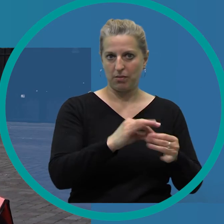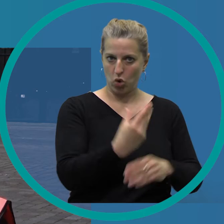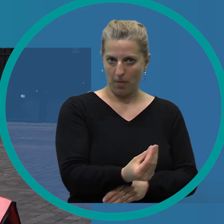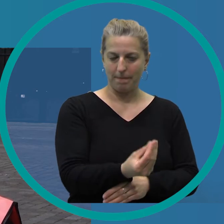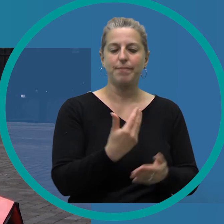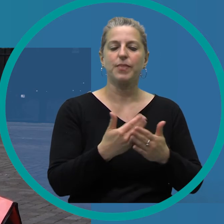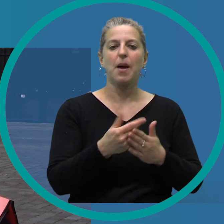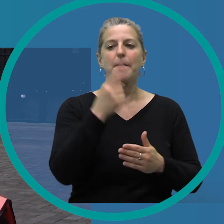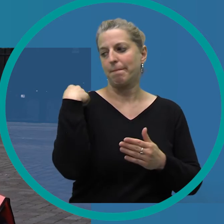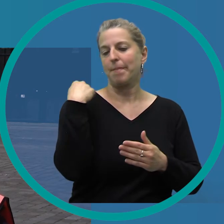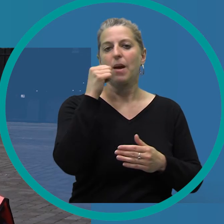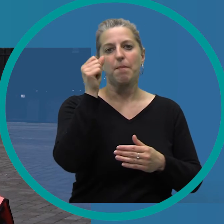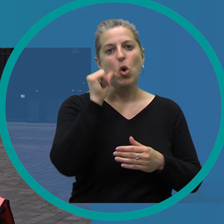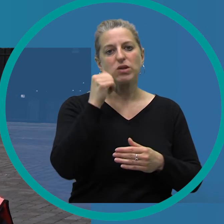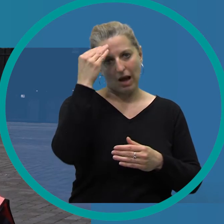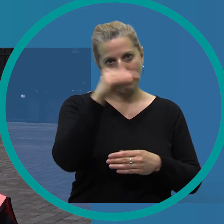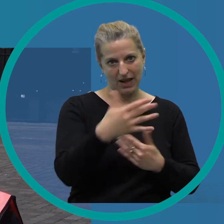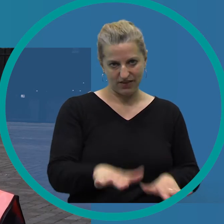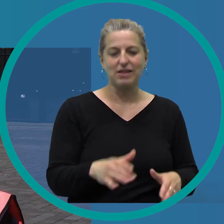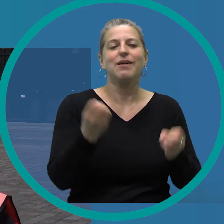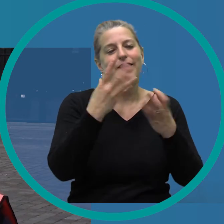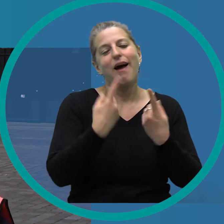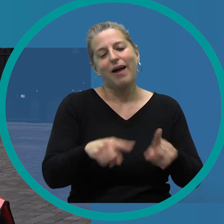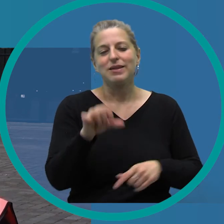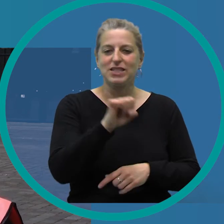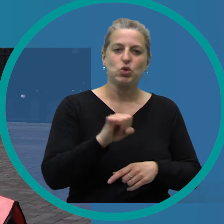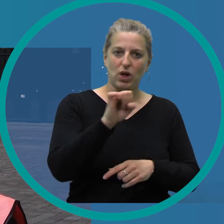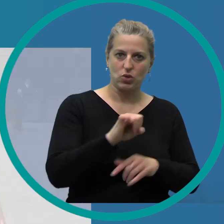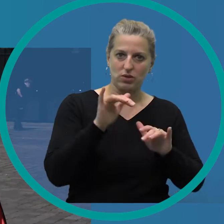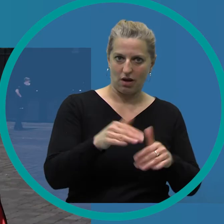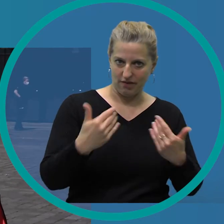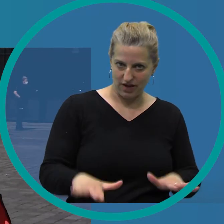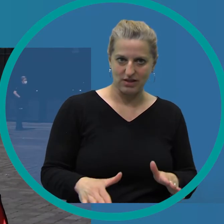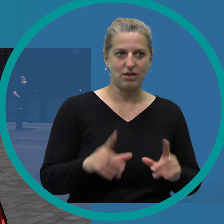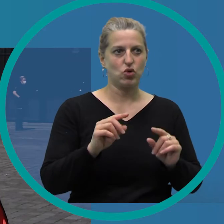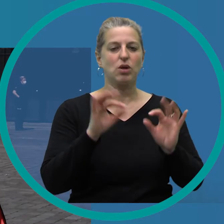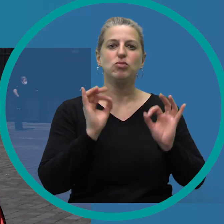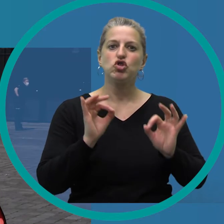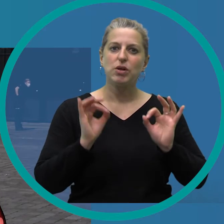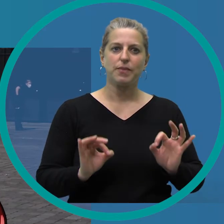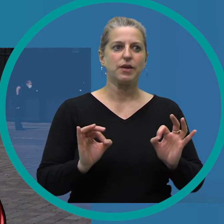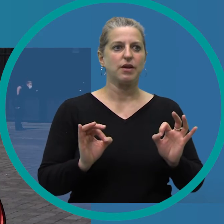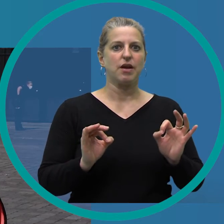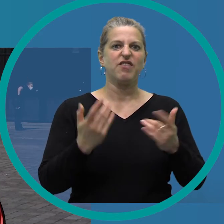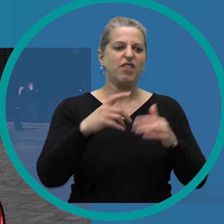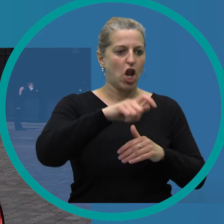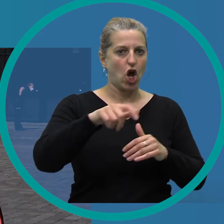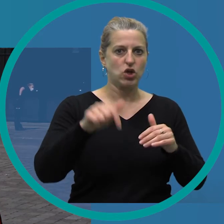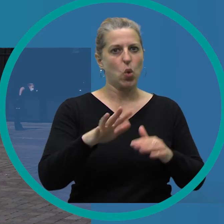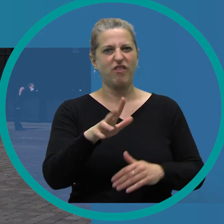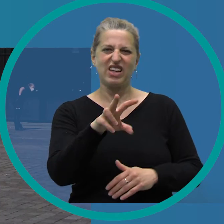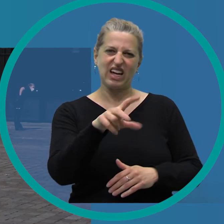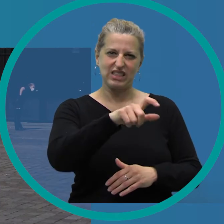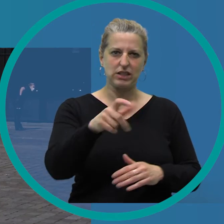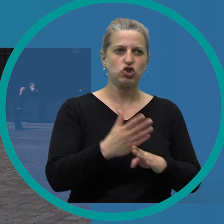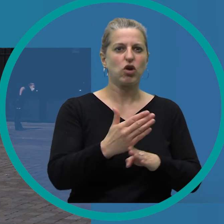haben. Natürlich ist das eine andere Situation als sonst. Eine bestimmte Menge von Leuten, ungefähr